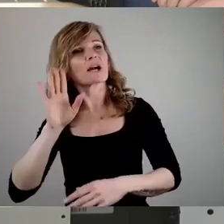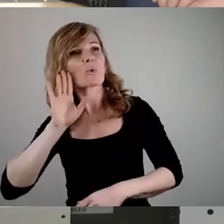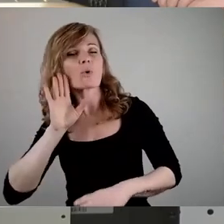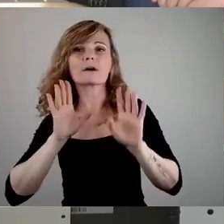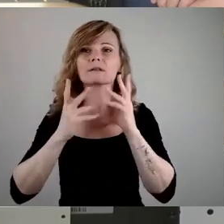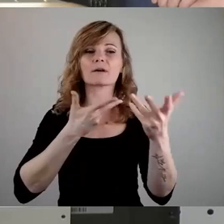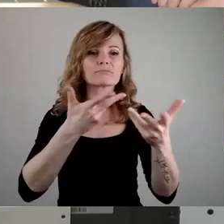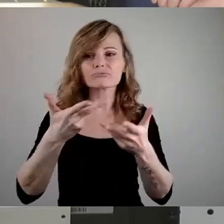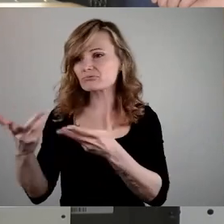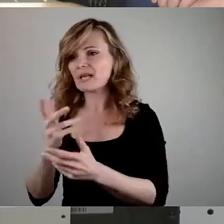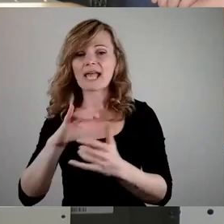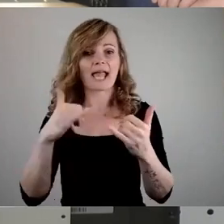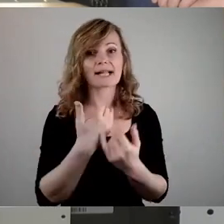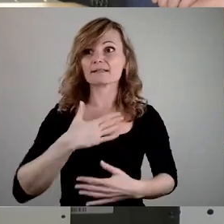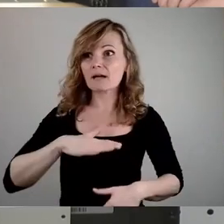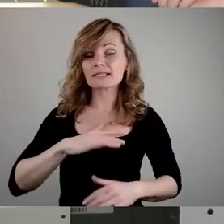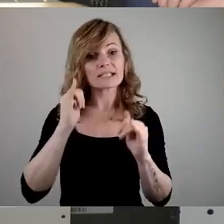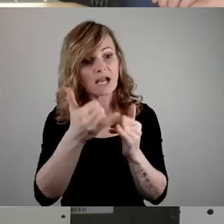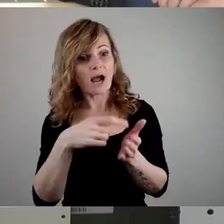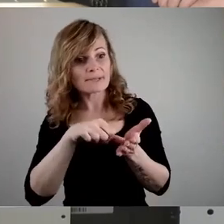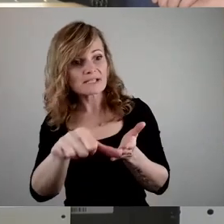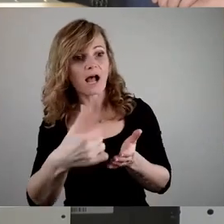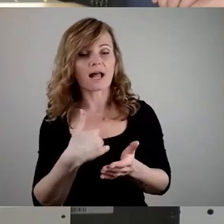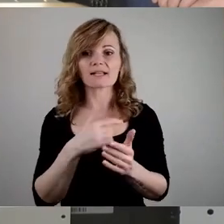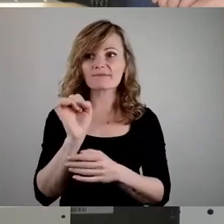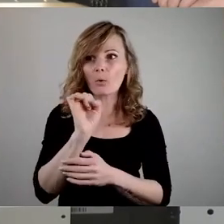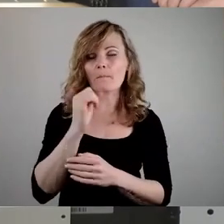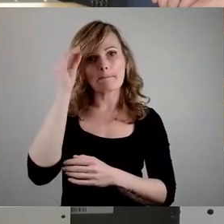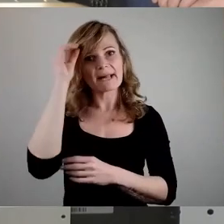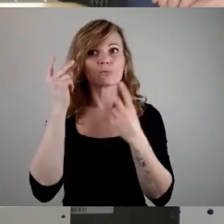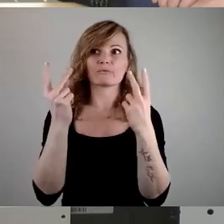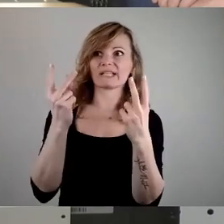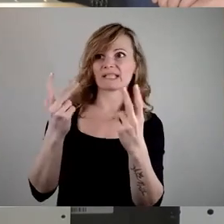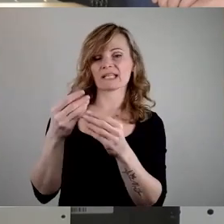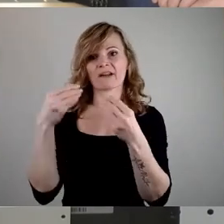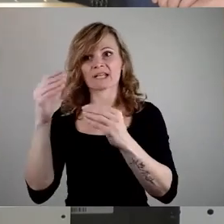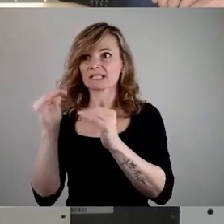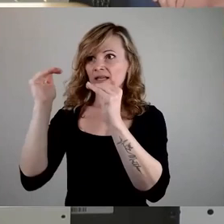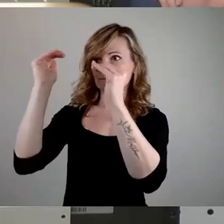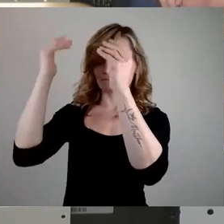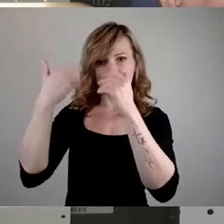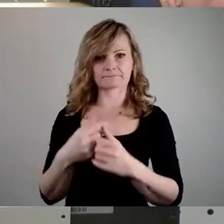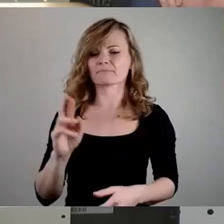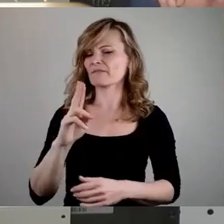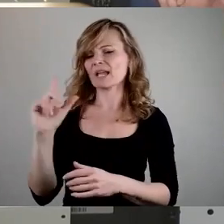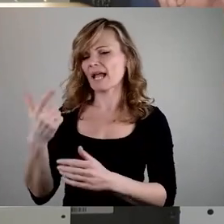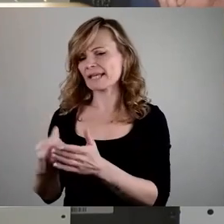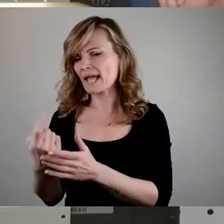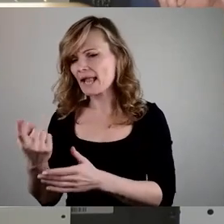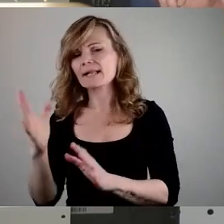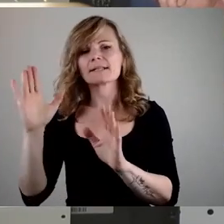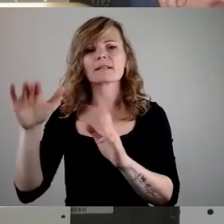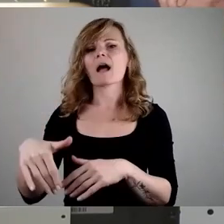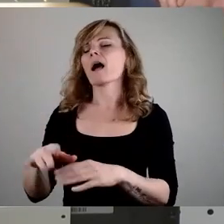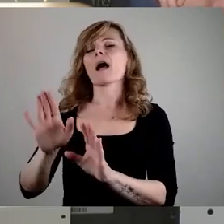die Eltern zahlen gerne für gute Bildung ihrer Kinder oder ja, die, die kein Geld haben, die sind ja ausgenommen.